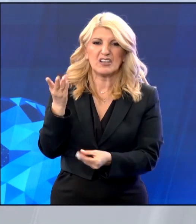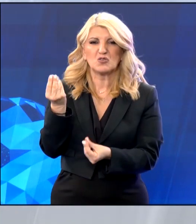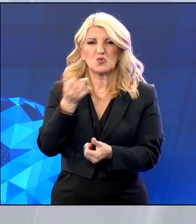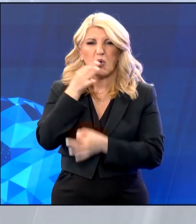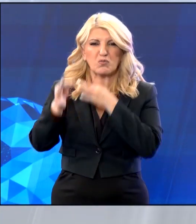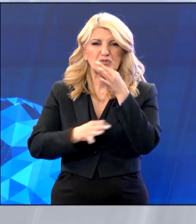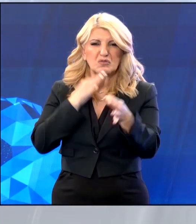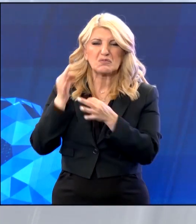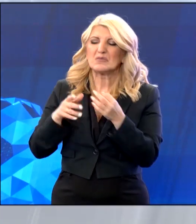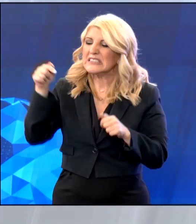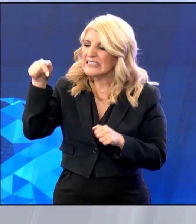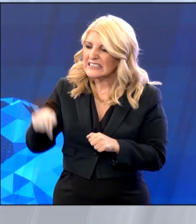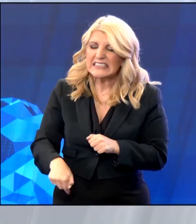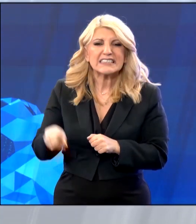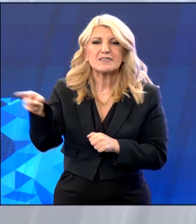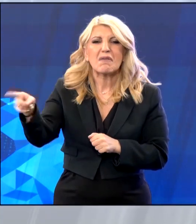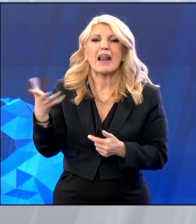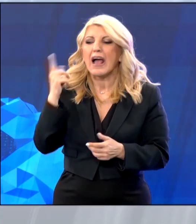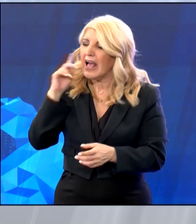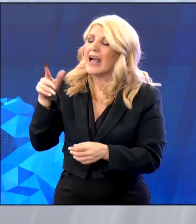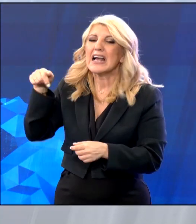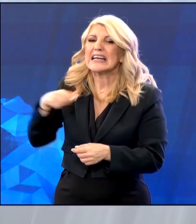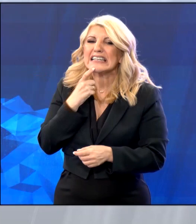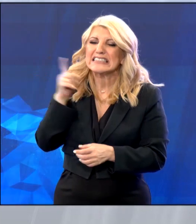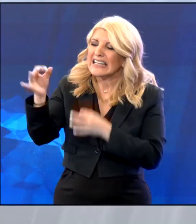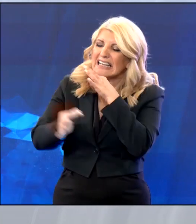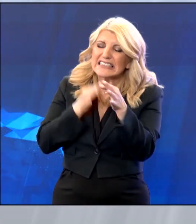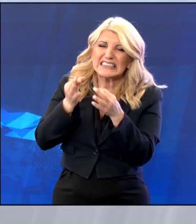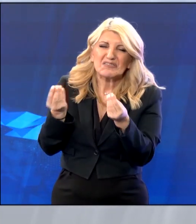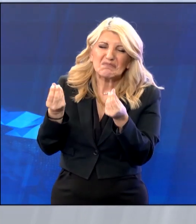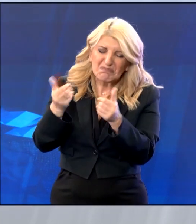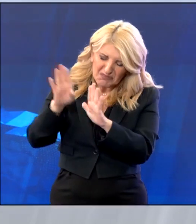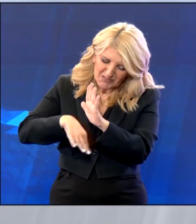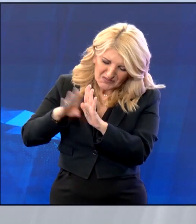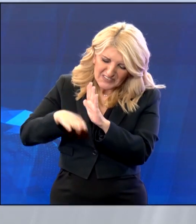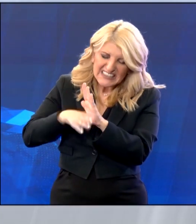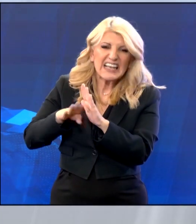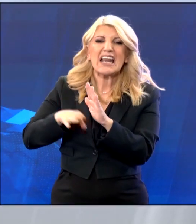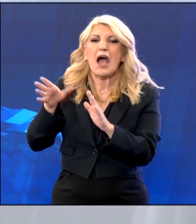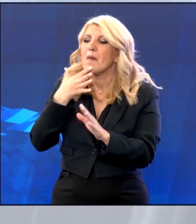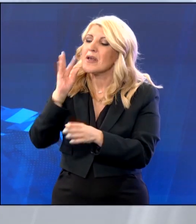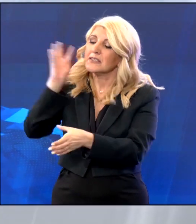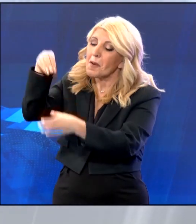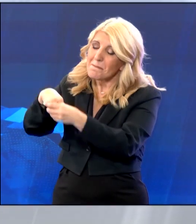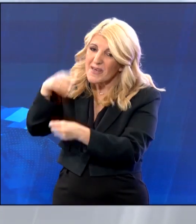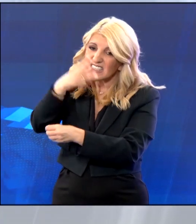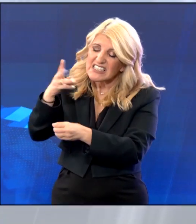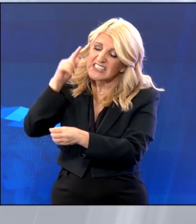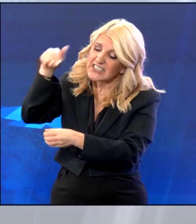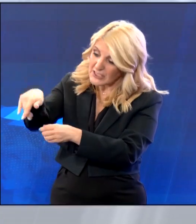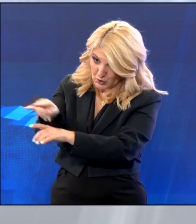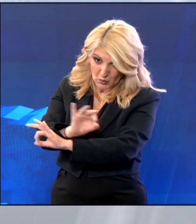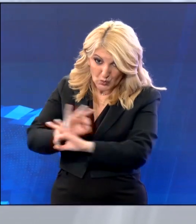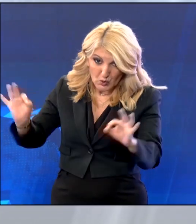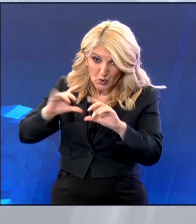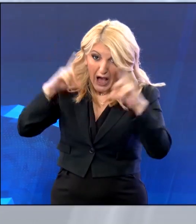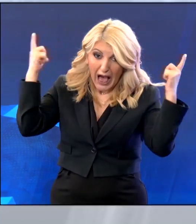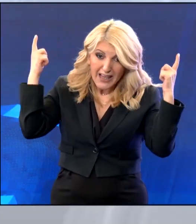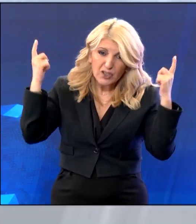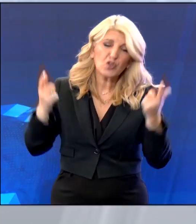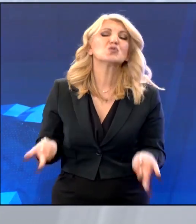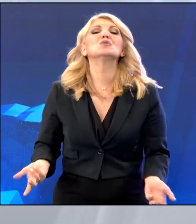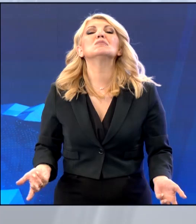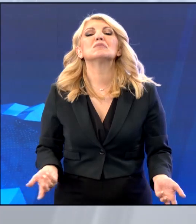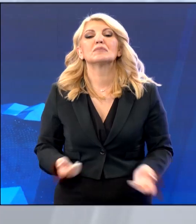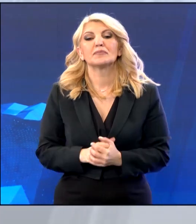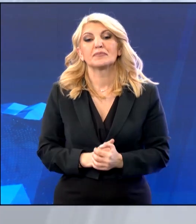πράξεις και τις παραλήψεις του κόμματός του, να προσπαθήσει να εργαλεοποιήσει πολιτικά την αποφυλάκηση του αρχηγού της εγκληματικής οργάνωσης Χρυσή Αυγή. Το